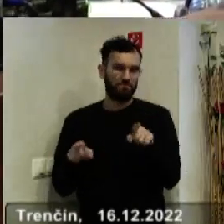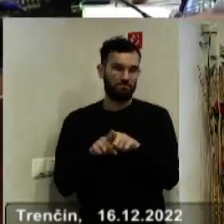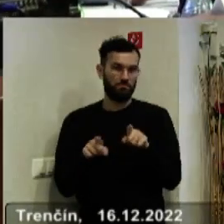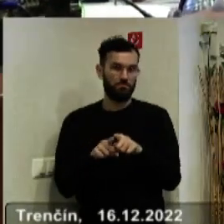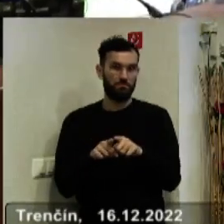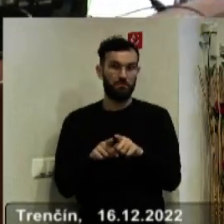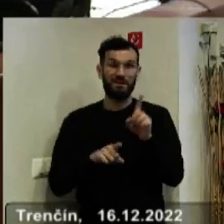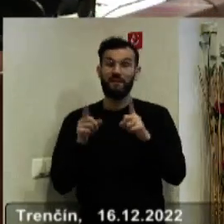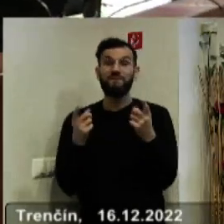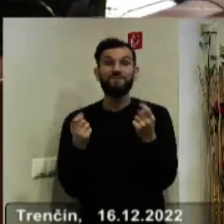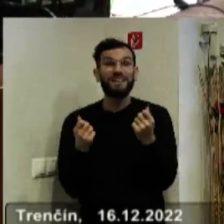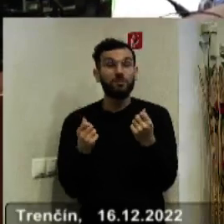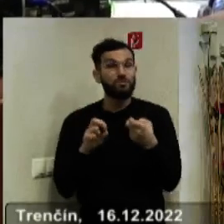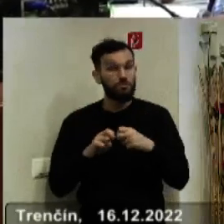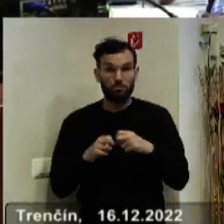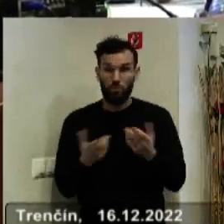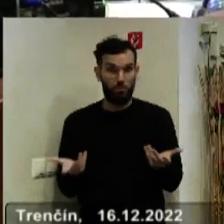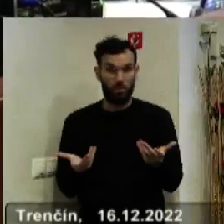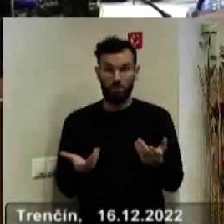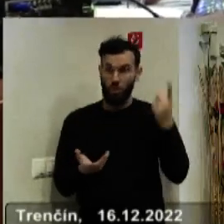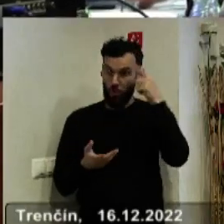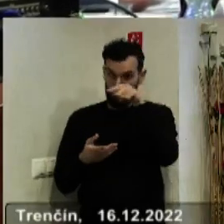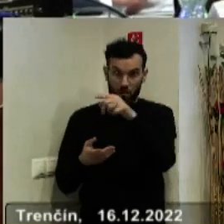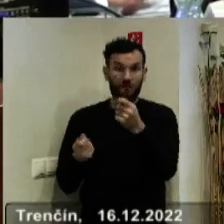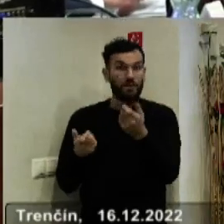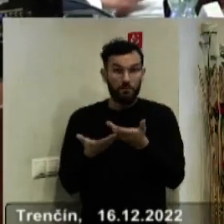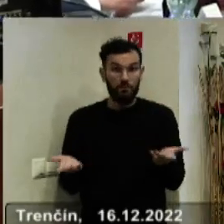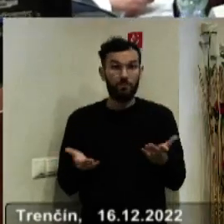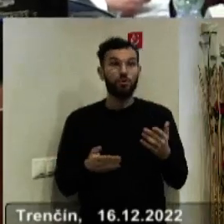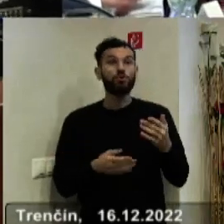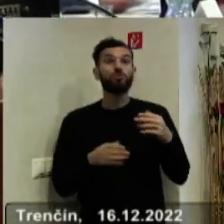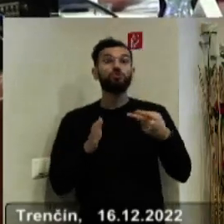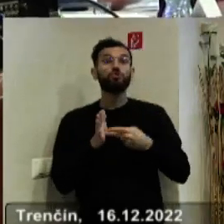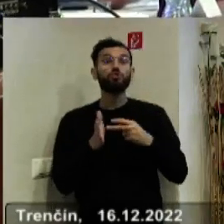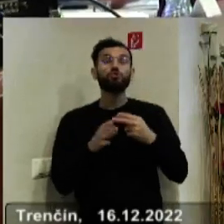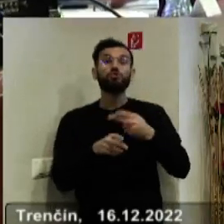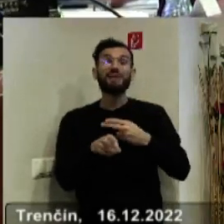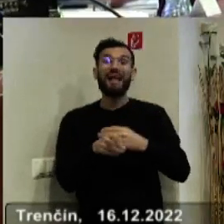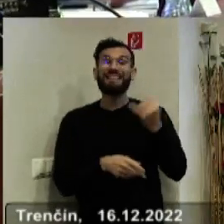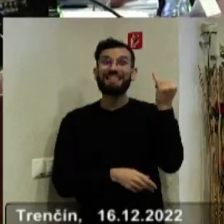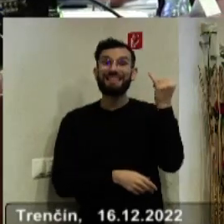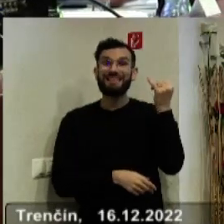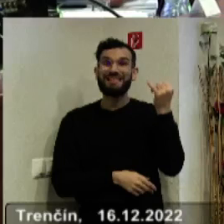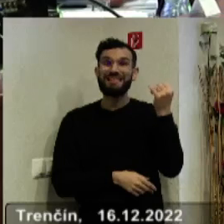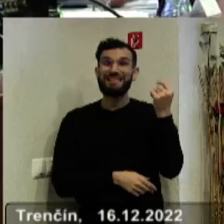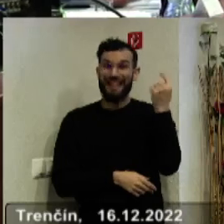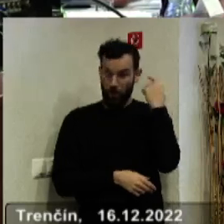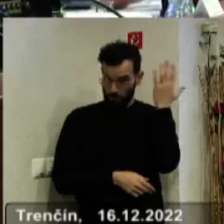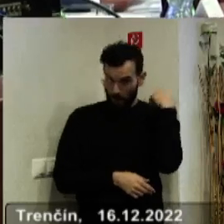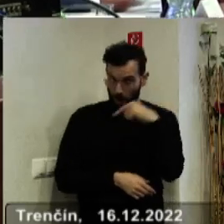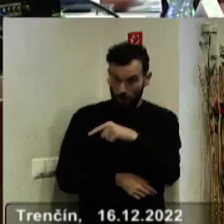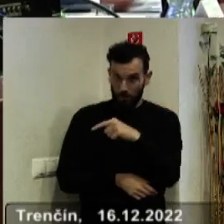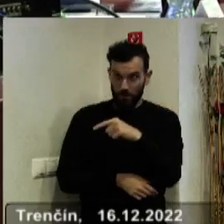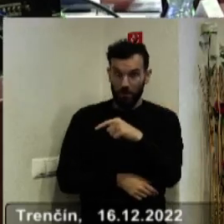spomenul, nemalé financie plynú práve cez tento odbora. Keď pán štátny tajomník teda mal dať nejaké krátke vysvetlenie, tak potom som mal